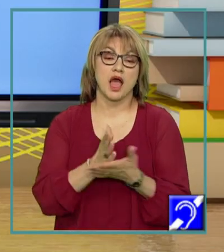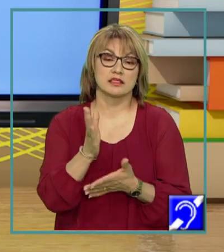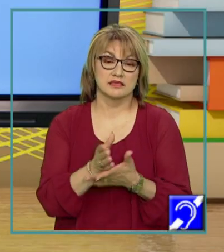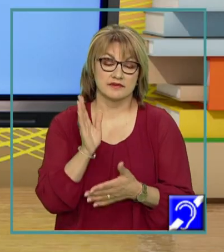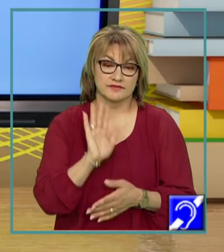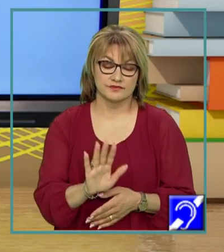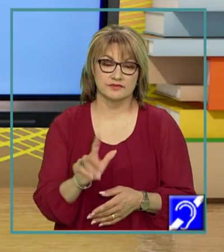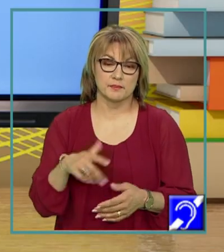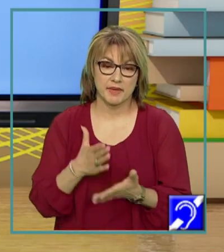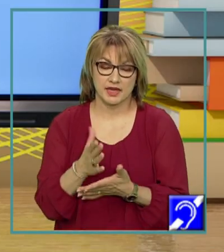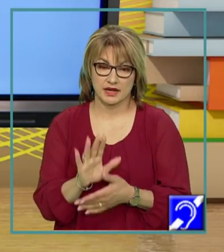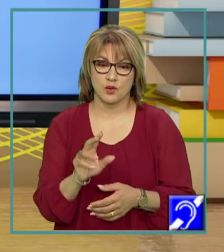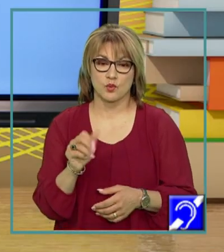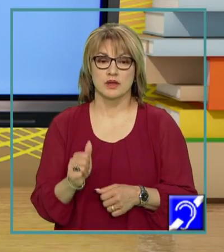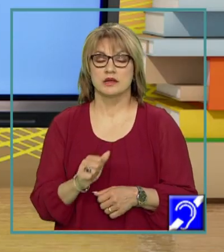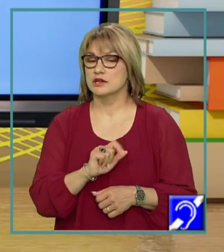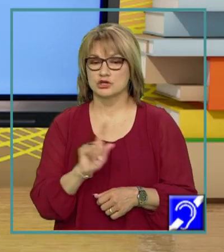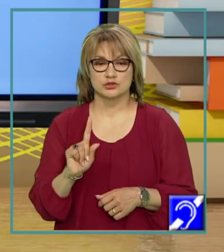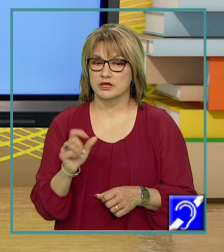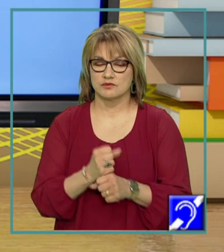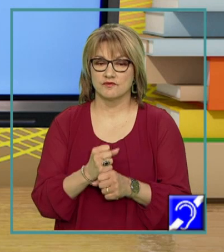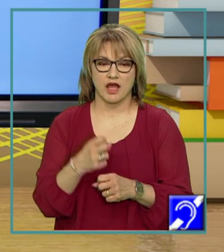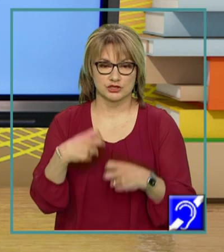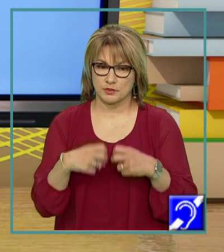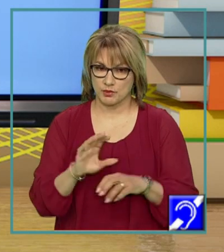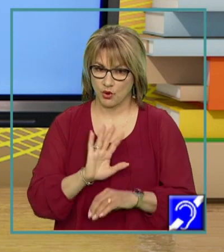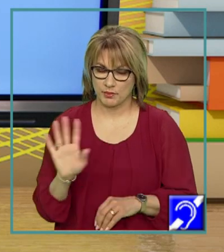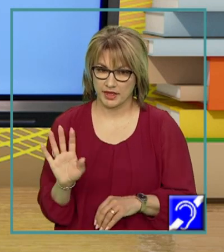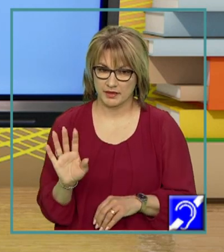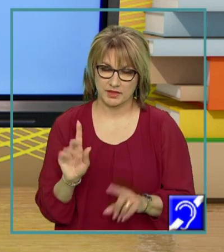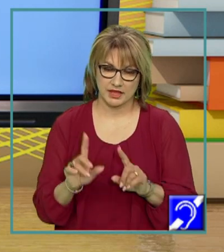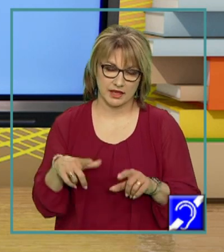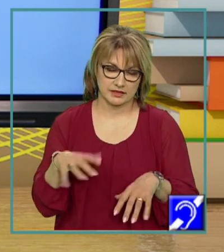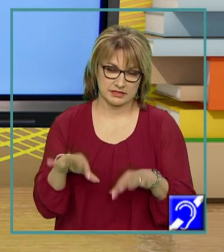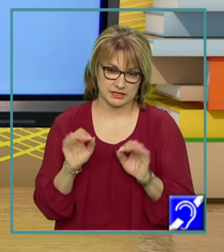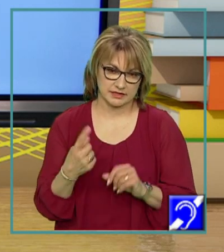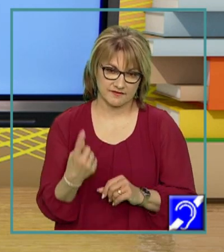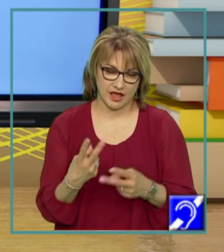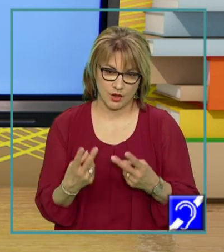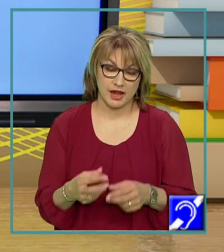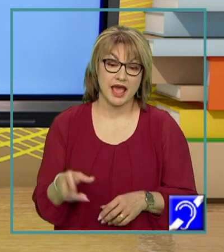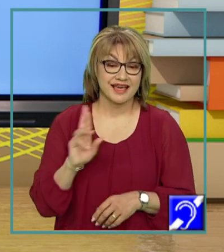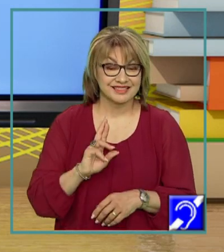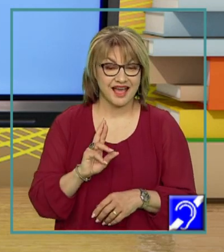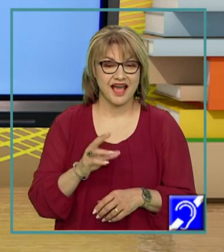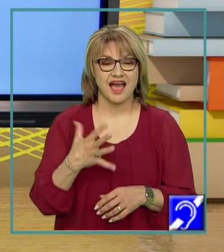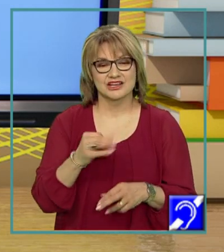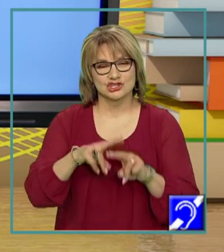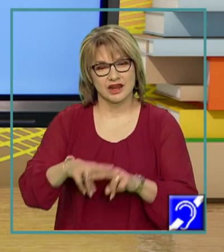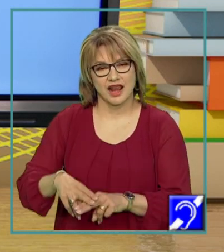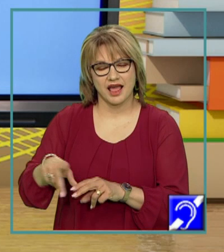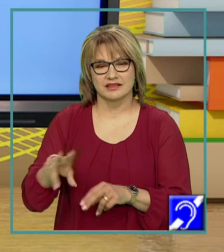întotdeauna va fi copulativ, niciodată nu va crea vreo problemă când trebuie să identificăm valoarea. Însă, celelalte verbe